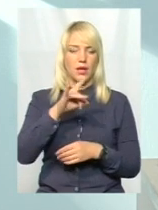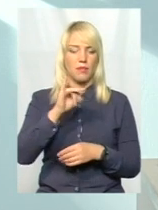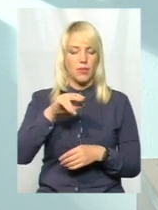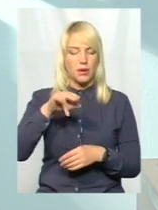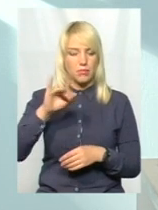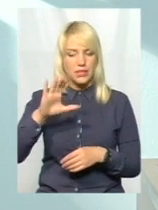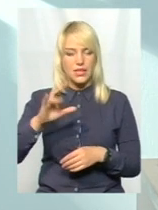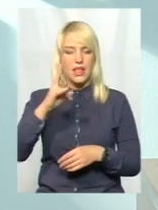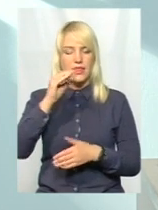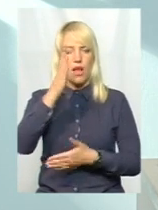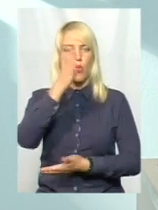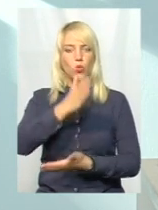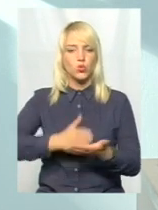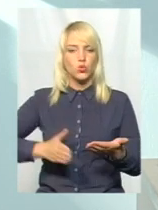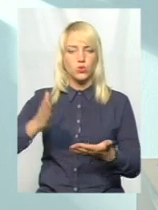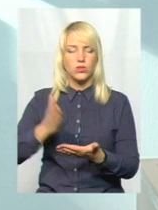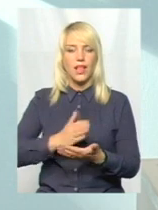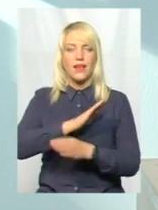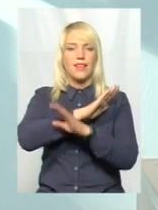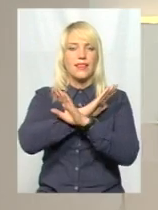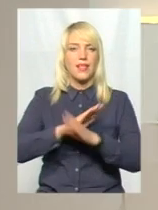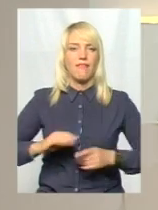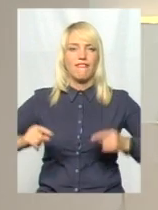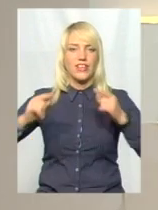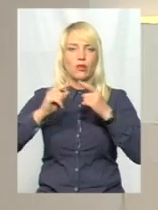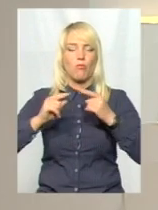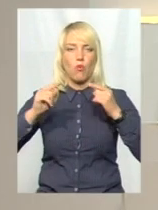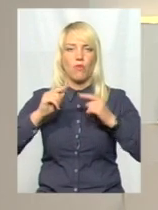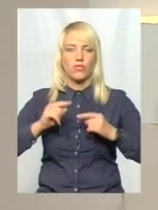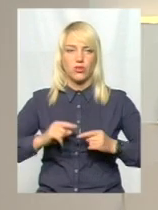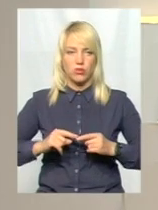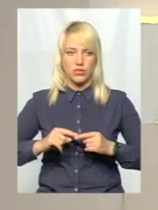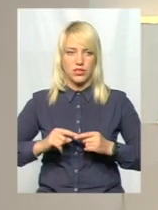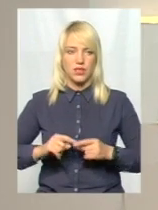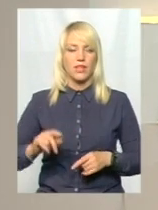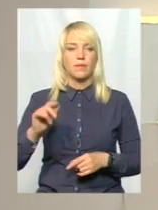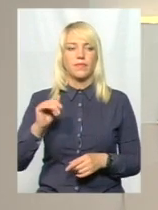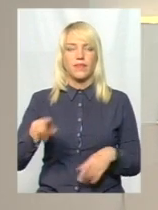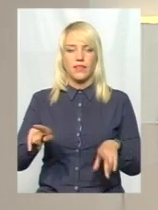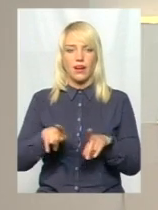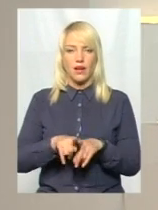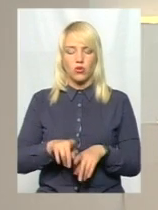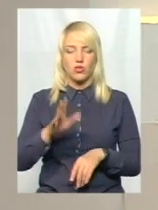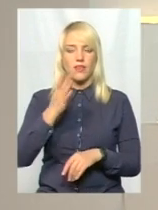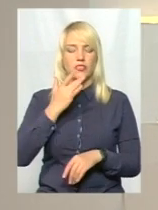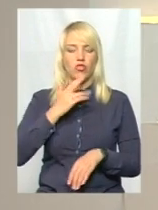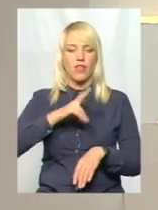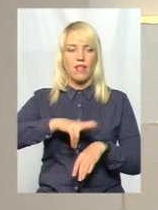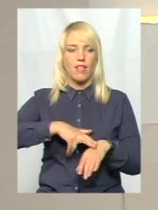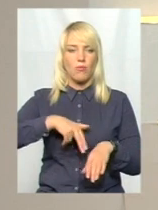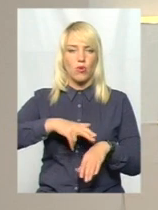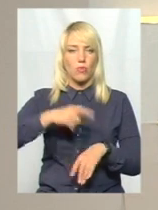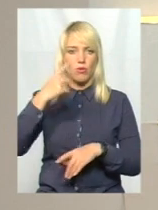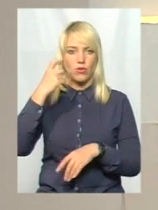усунення невідповідностей порушень, яких виявили під час інспектування. Також у Нацполіції повідомляють про те,